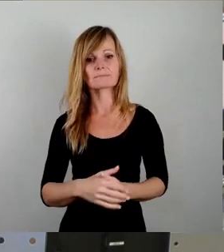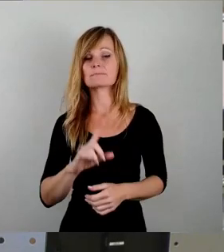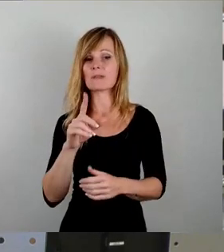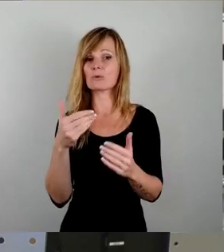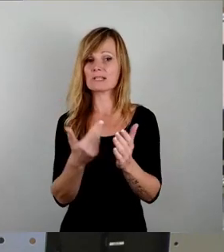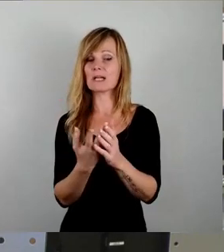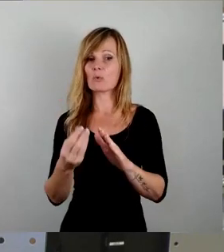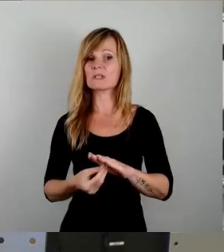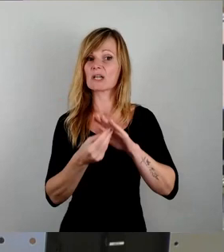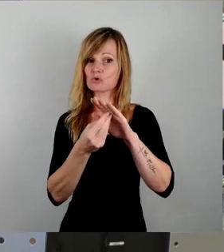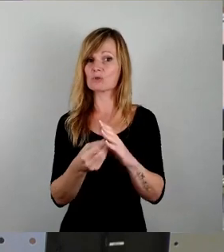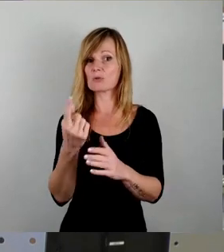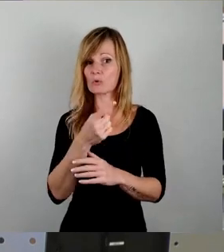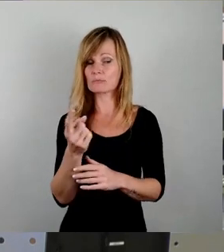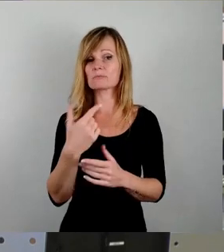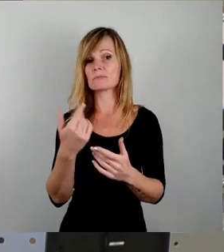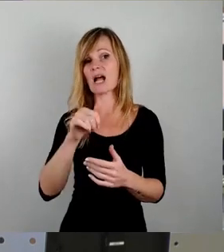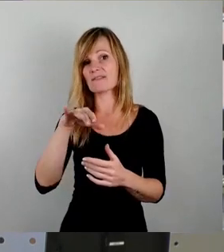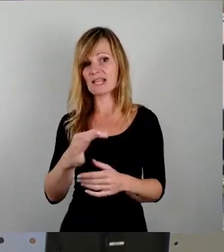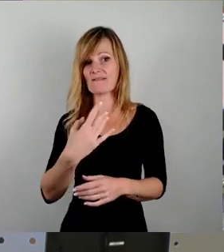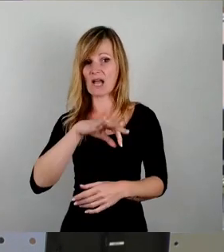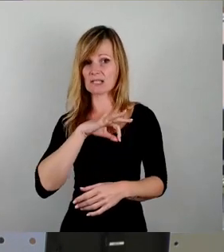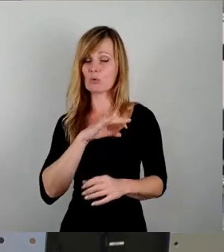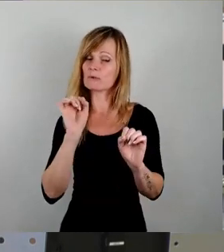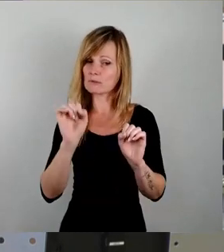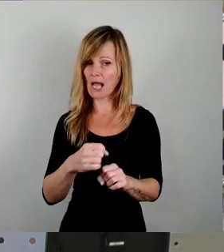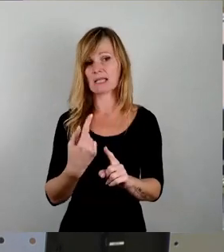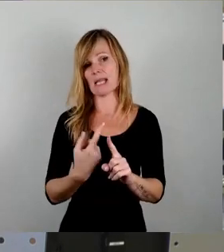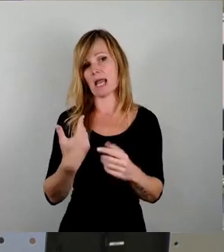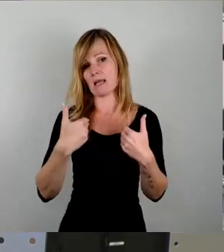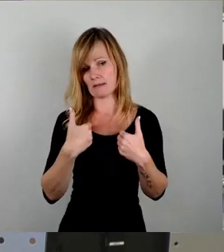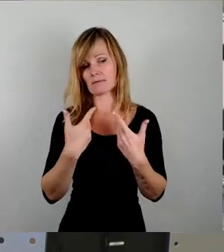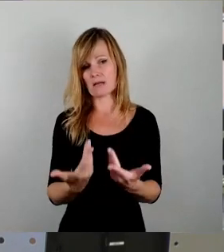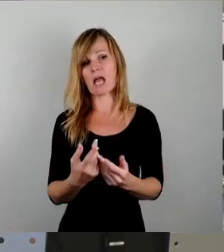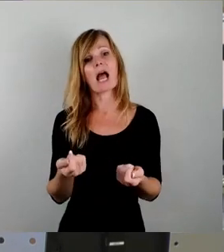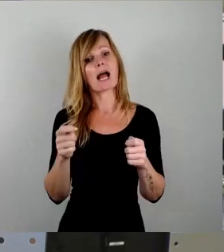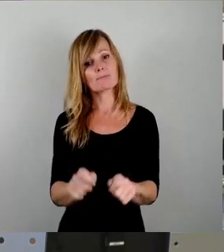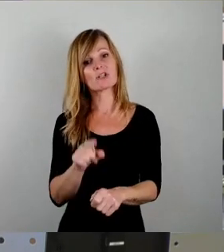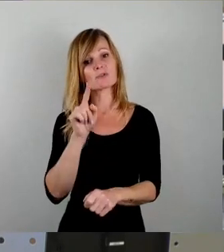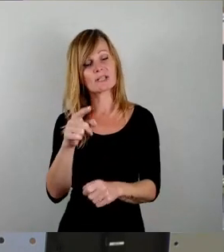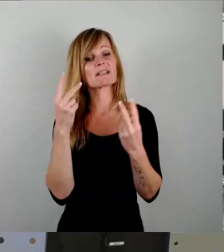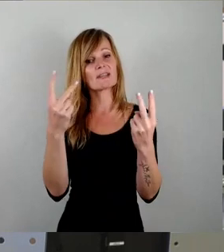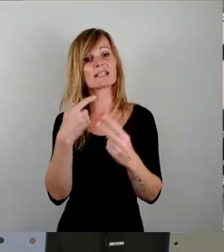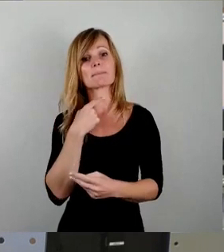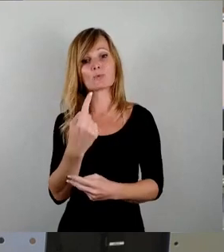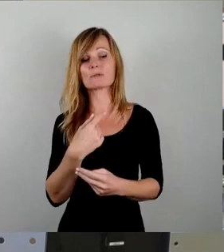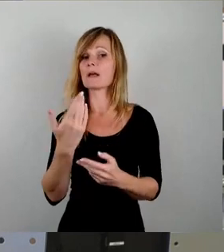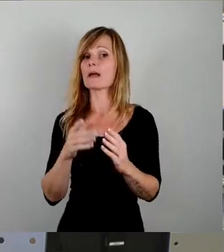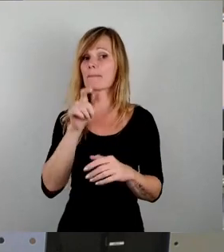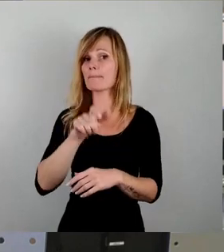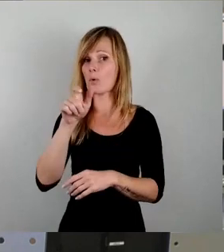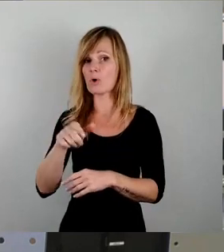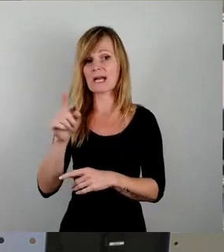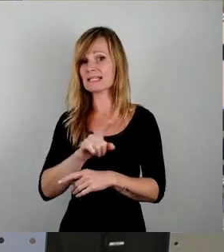Unterstützung der AfD-Fraktion können Sie dabei zählen. Abschließend, und das ist wichtig zu betonen, sollten sich die Bürger nicht nur